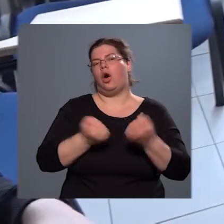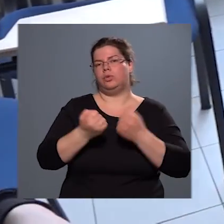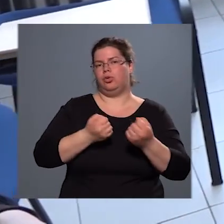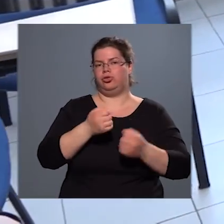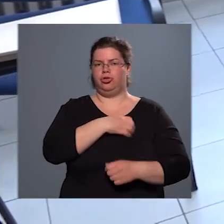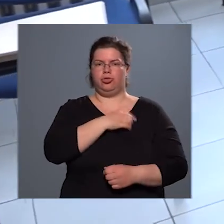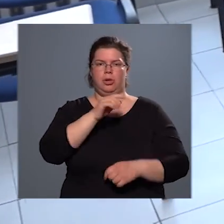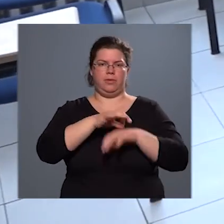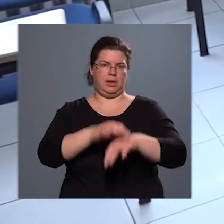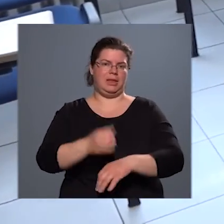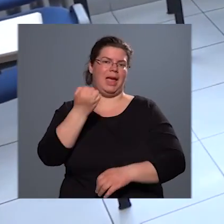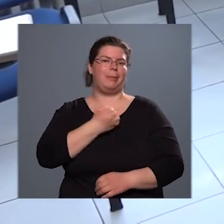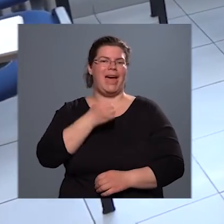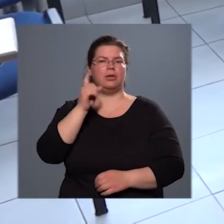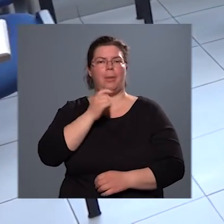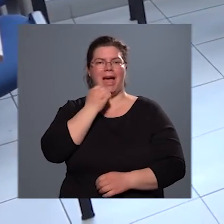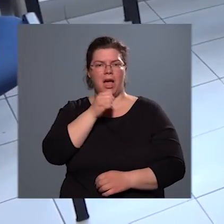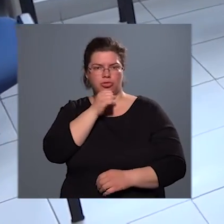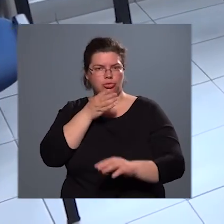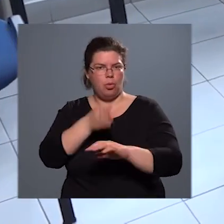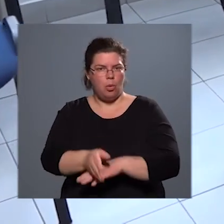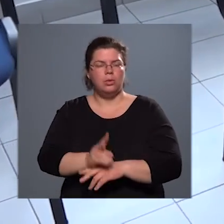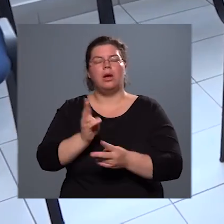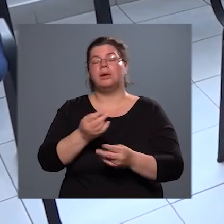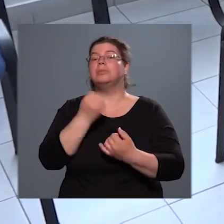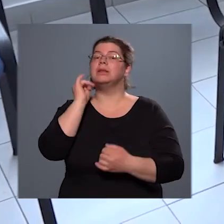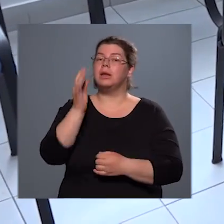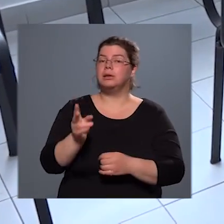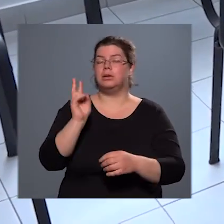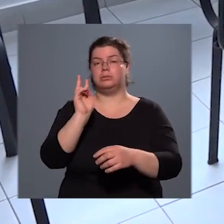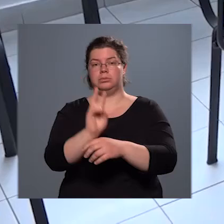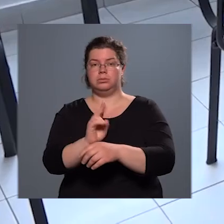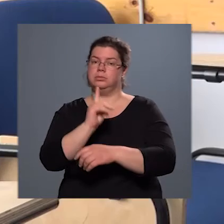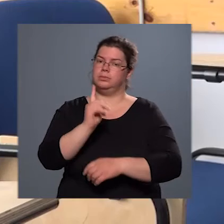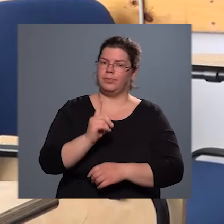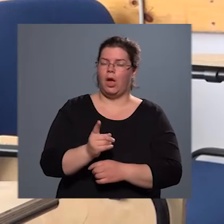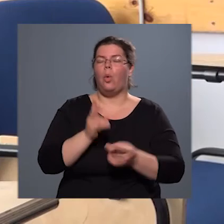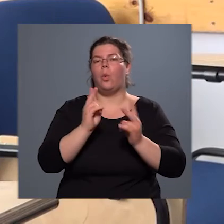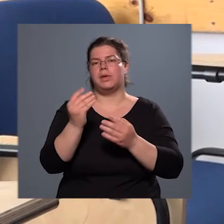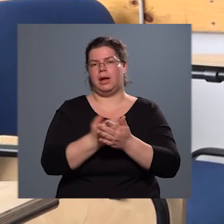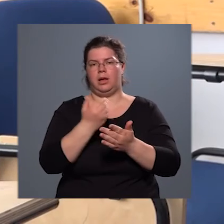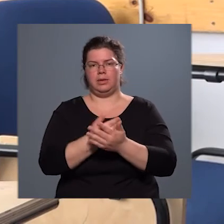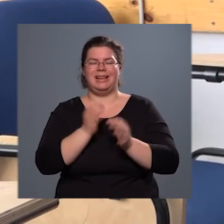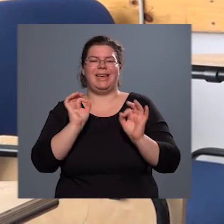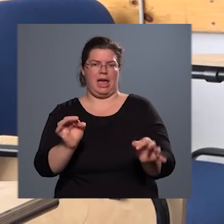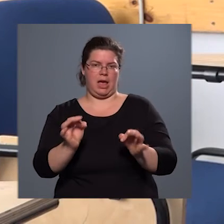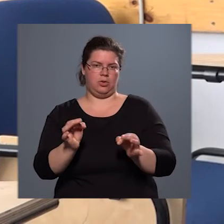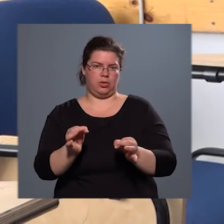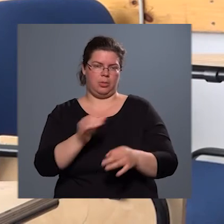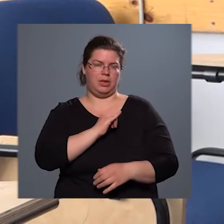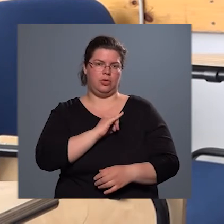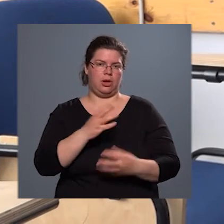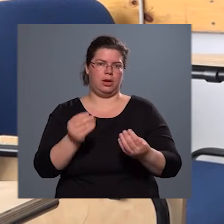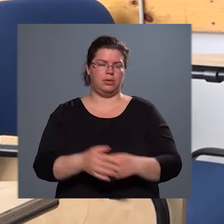aki oktatóként minden nap felhívja a figyelmet a biztonsági eszközök helyes alkalmazására. Szerencsére a biztonsági öveket